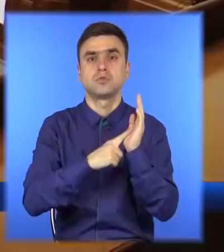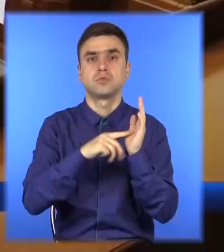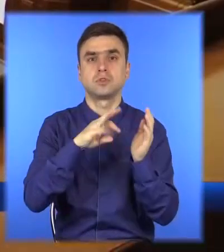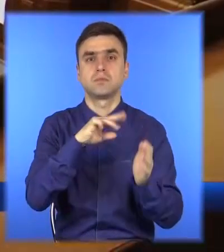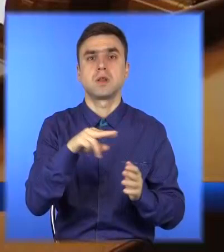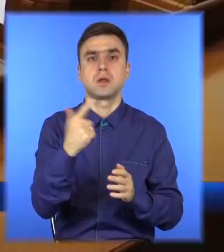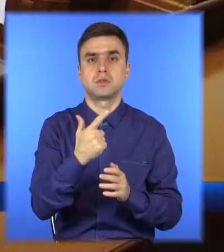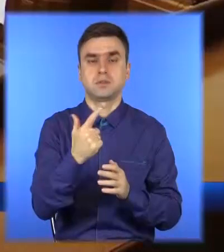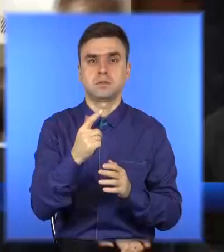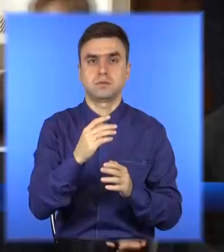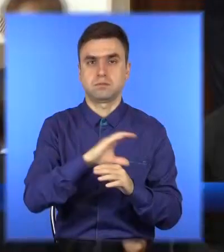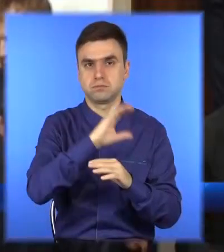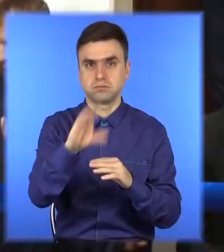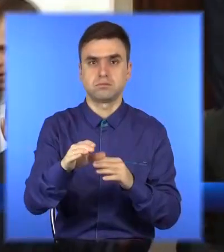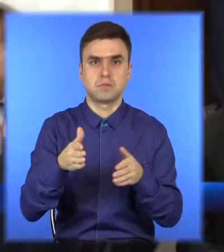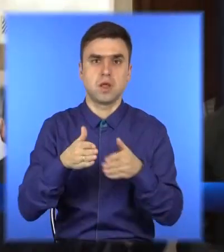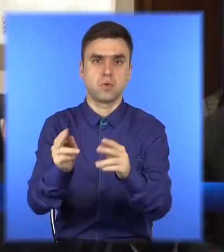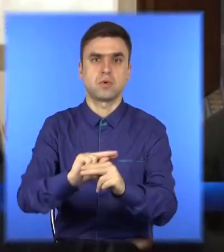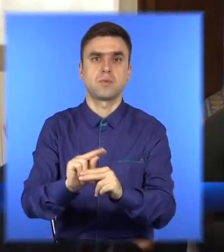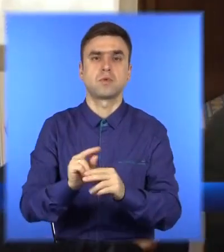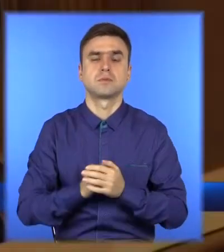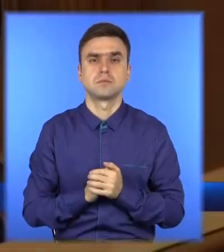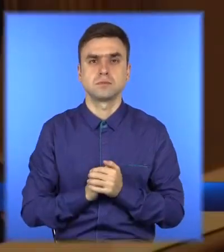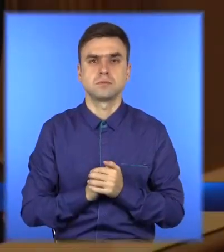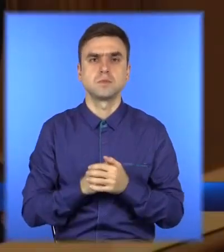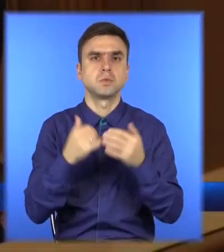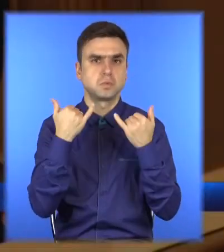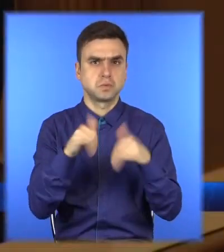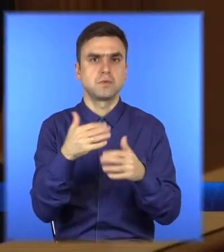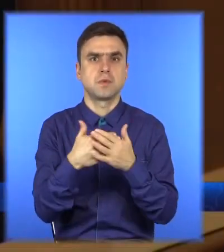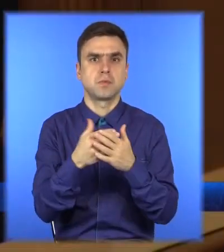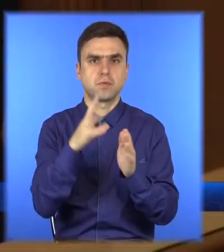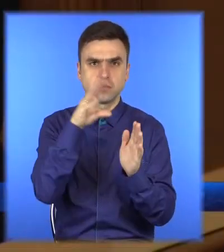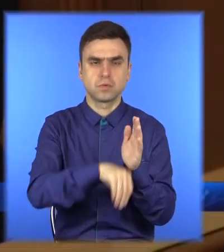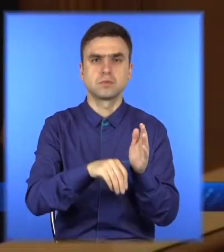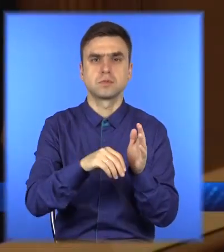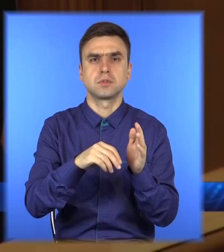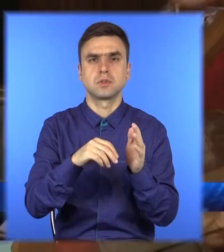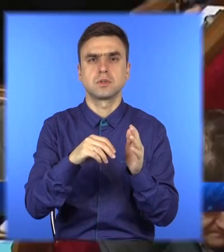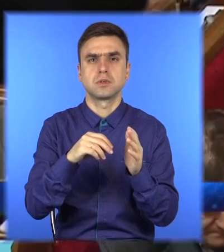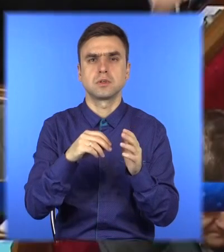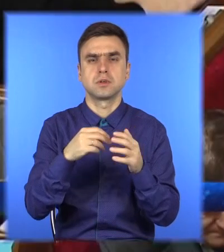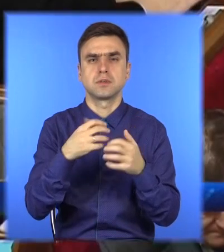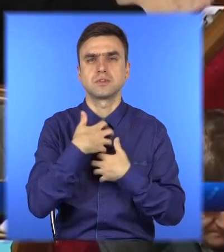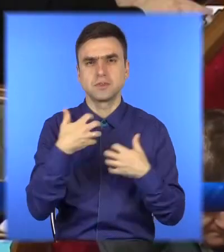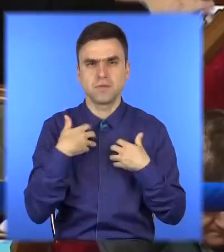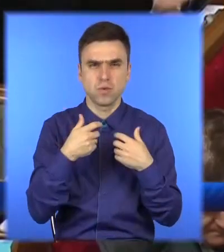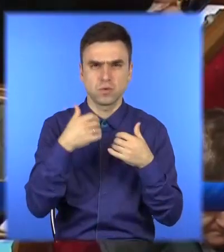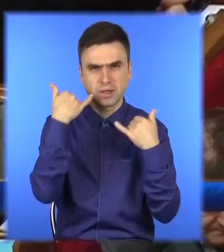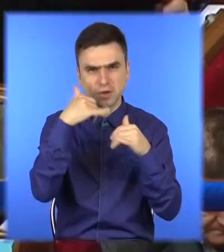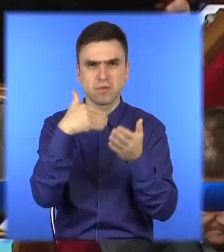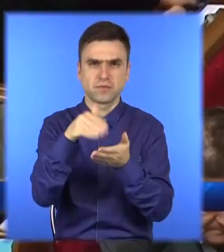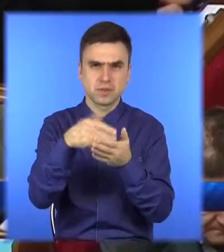незвичного – 7 мільярдів на розвиток фермерства та мільярд на кіно. Дехто з нардепів вважає такий розподіл недоцільним. Мовляв, він не